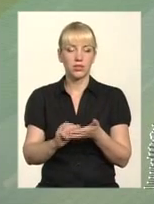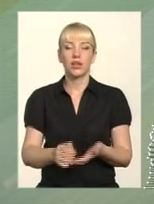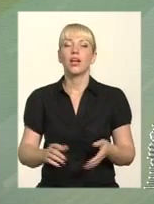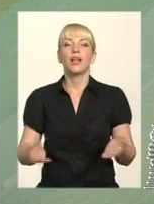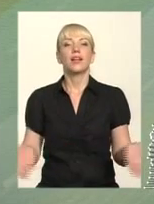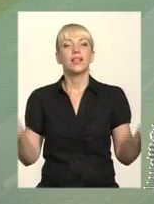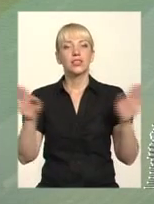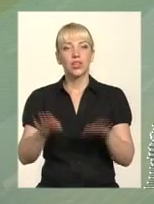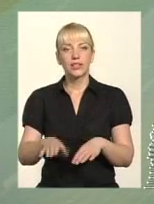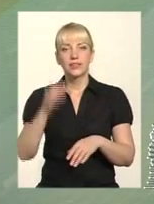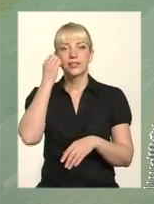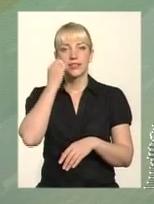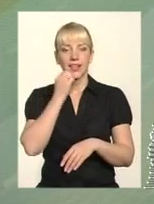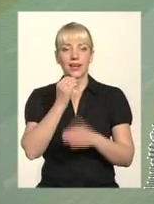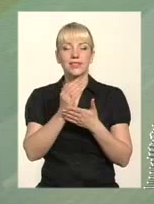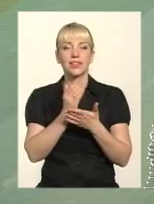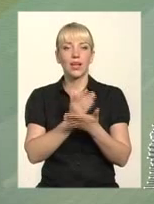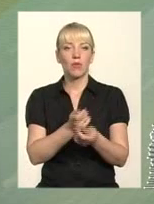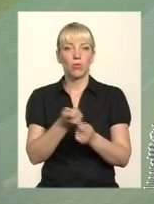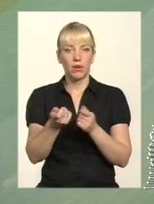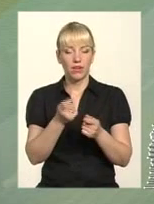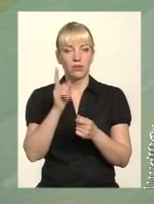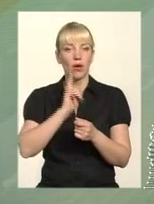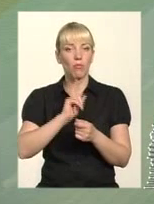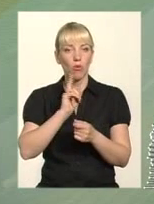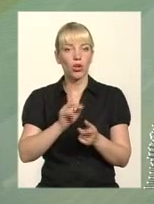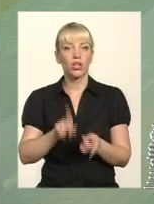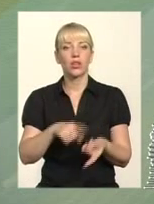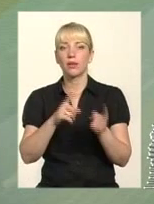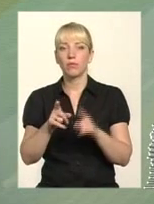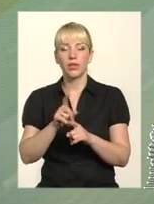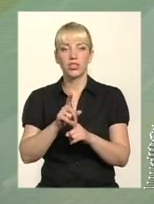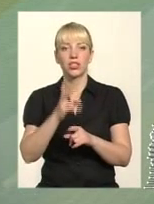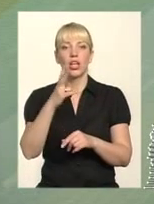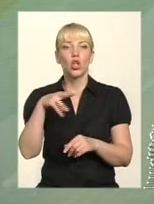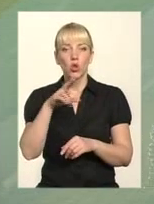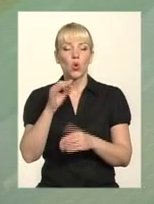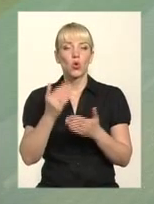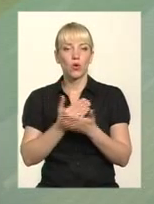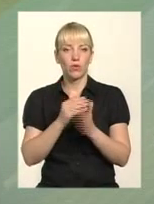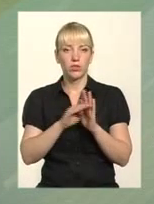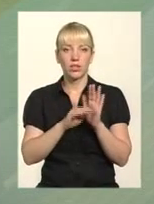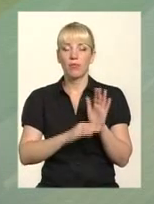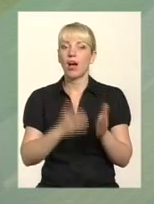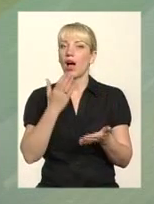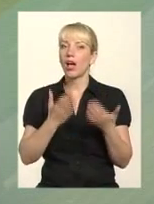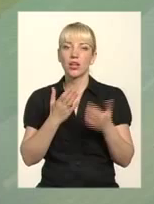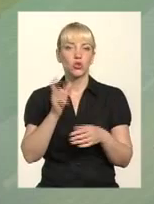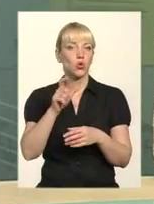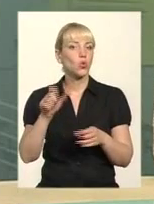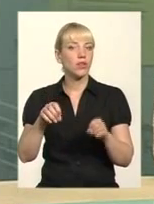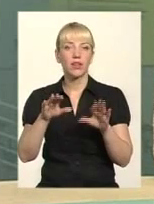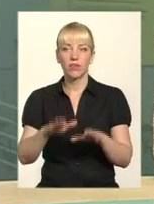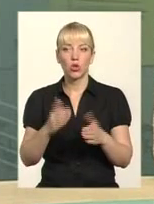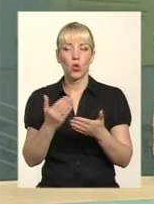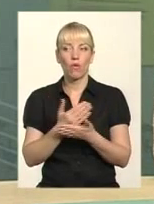управління, поки до нової схеми ще спільно не дійшли. Якщо не доходять до нової схеми, що